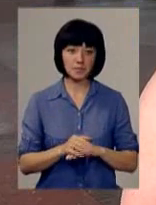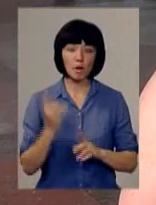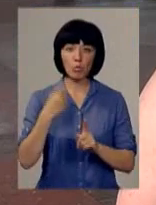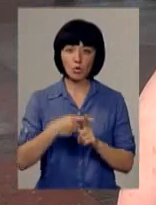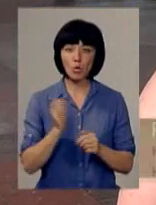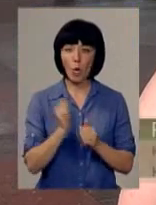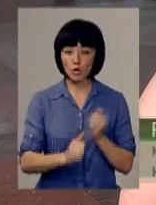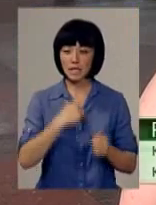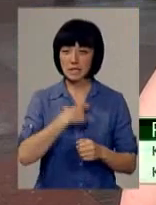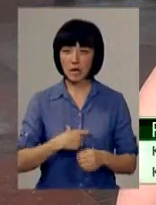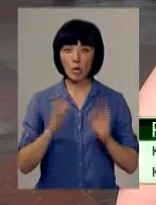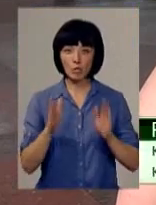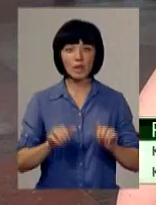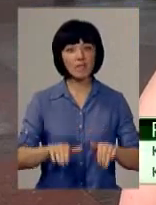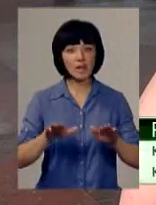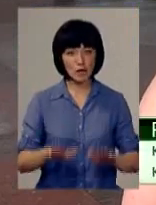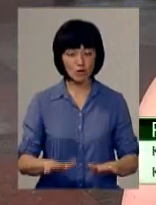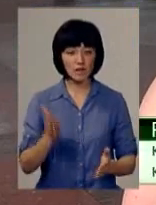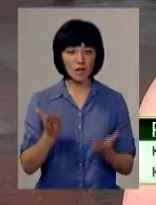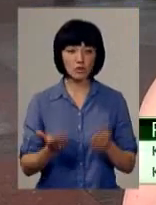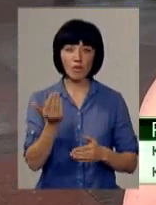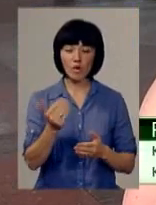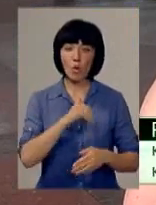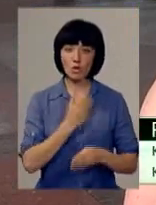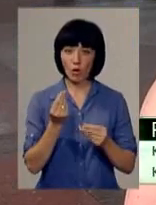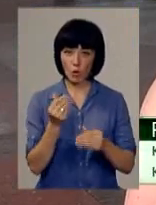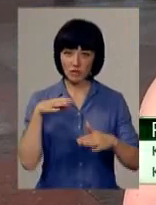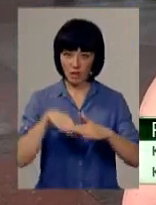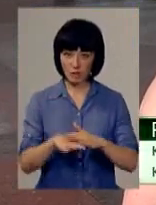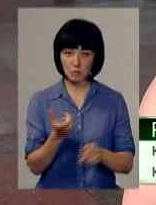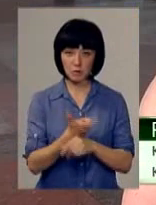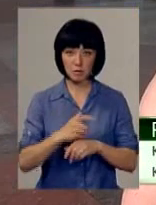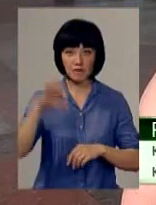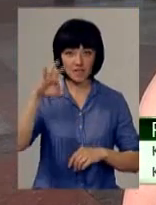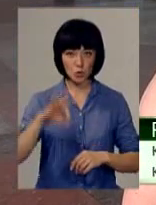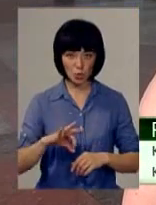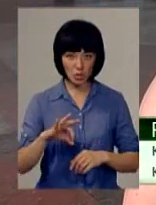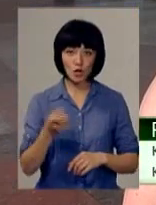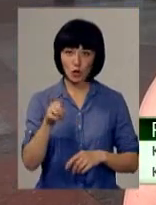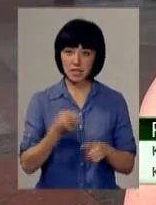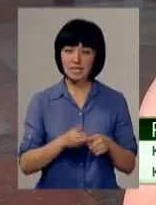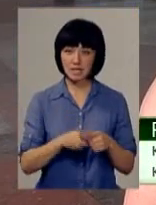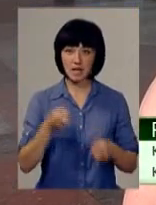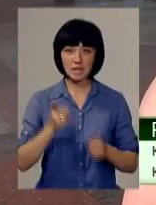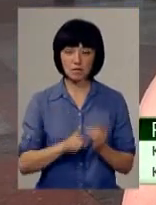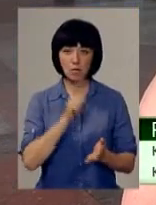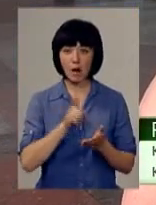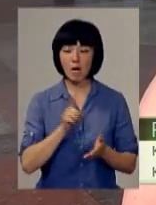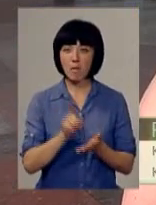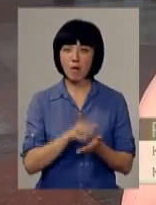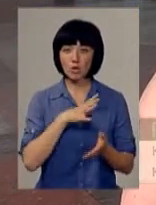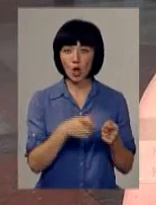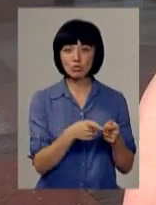кожен буде для себе вирішувати. Якщо ви хочете вкласти гроші під більші відсотки, то тоді це дійсно має бути